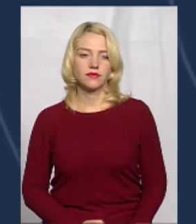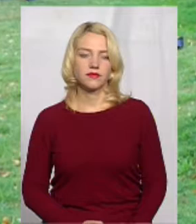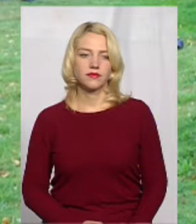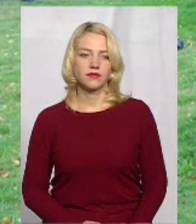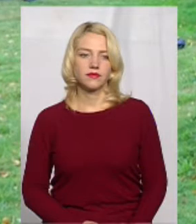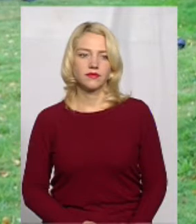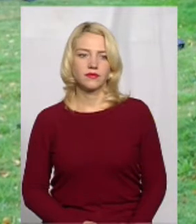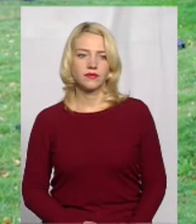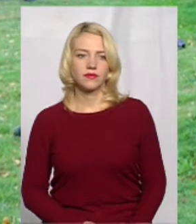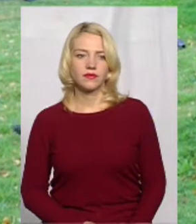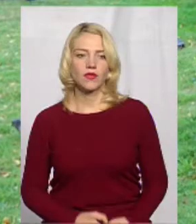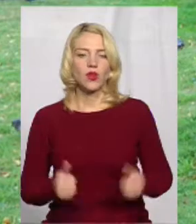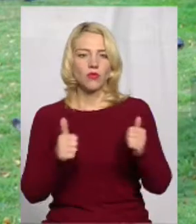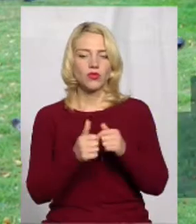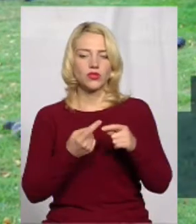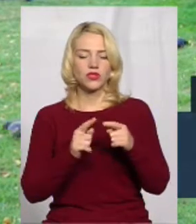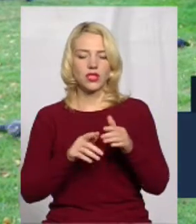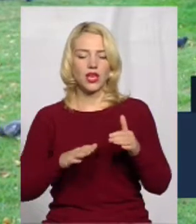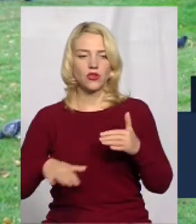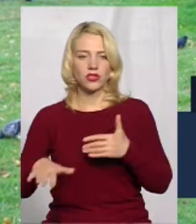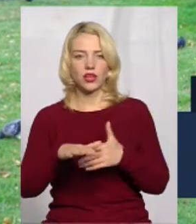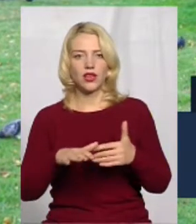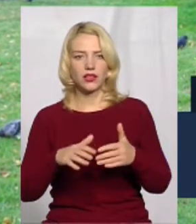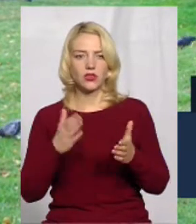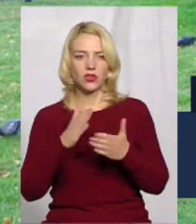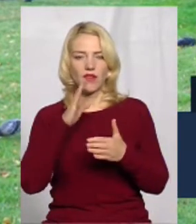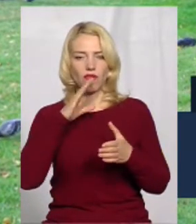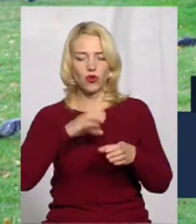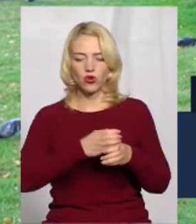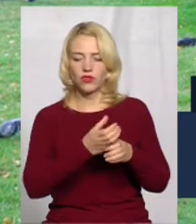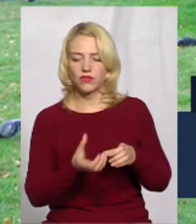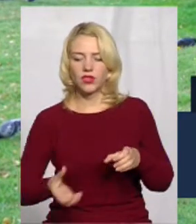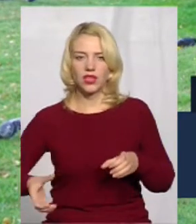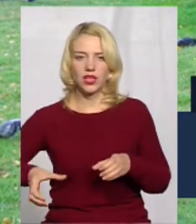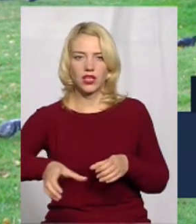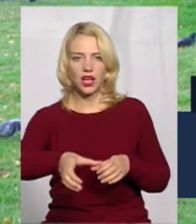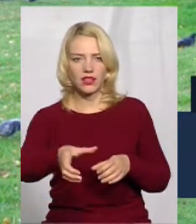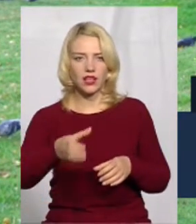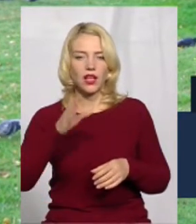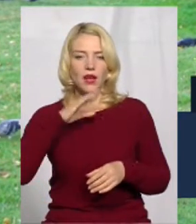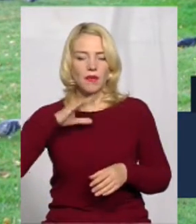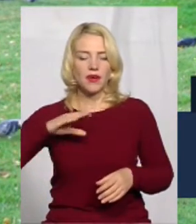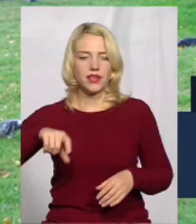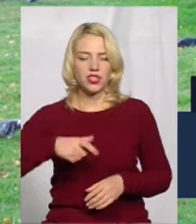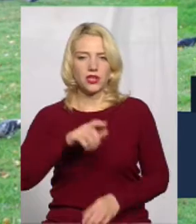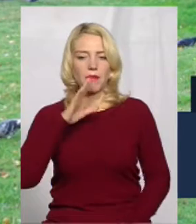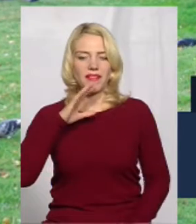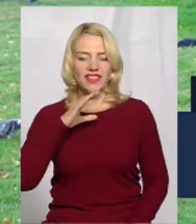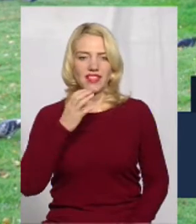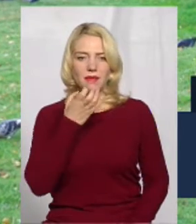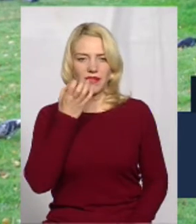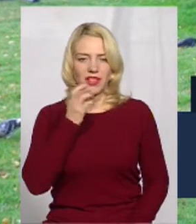Поряд цією ділянкою Прибузька і Пєдрі-Подин проходить водовий відвідний канал. Канал Річки-Півдельний Бук – це мільяративна система, яка